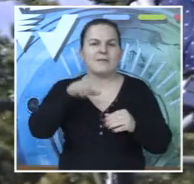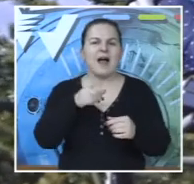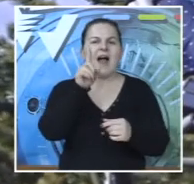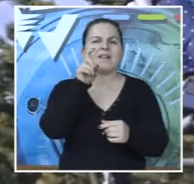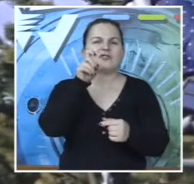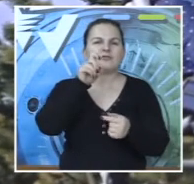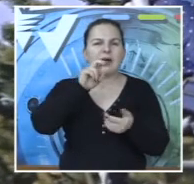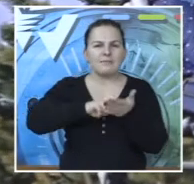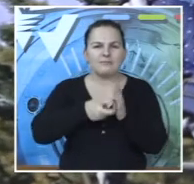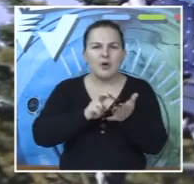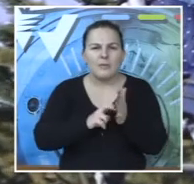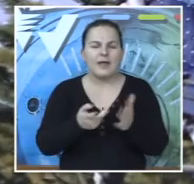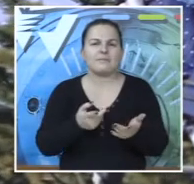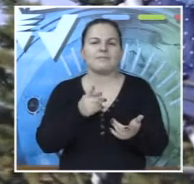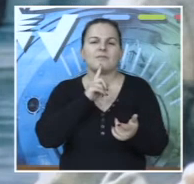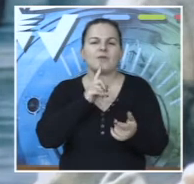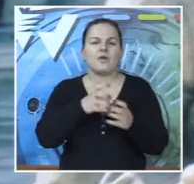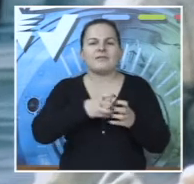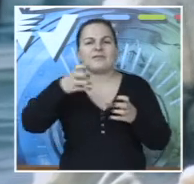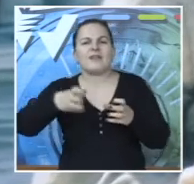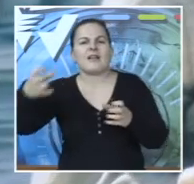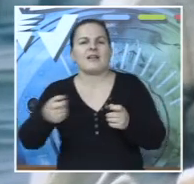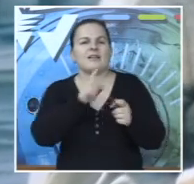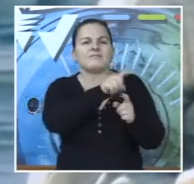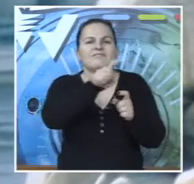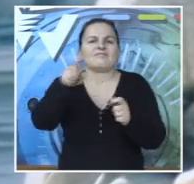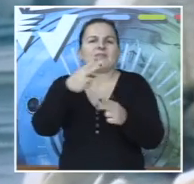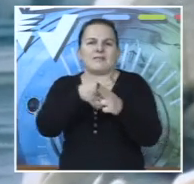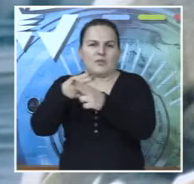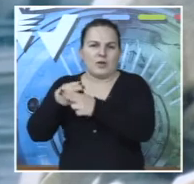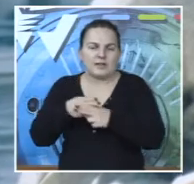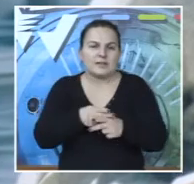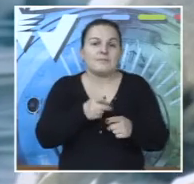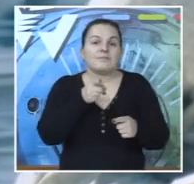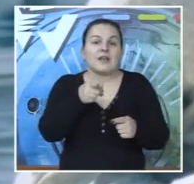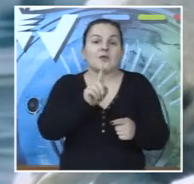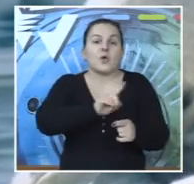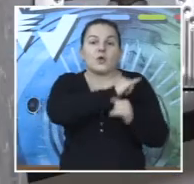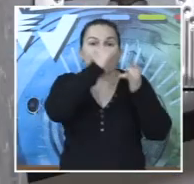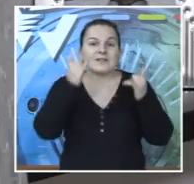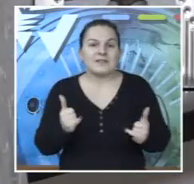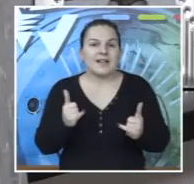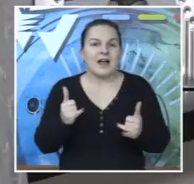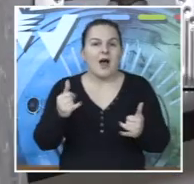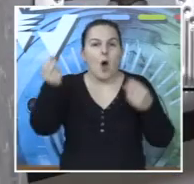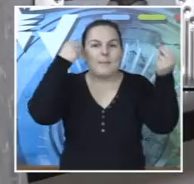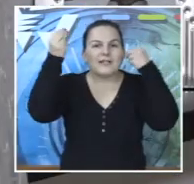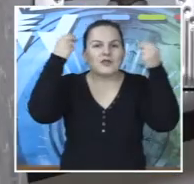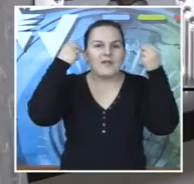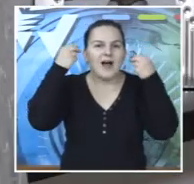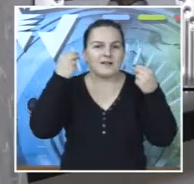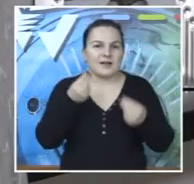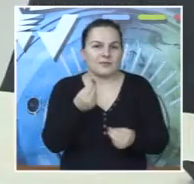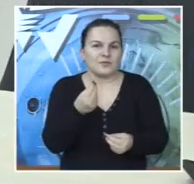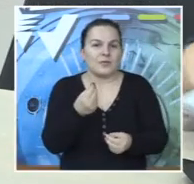sa težim oblikom deformiteta kičmenog stuba koji je prouzrokovao dalje dijagnoze, ali toga nije omjela u njegovom dosarašnjem